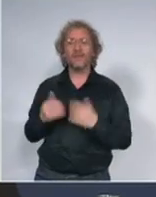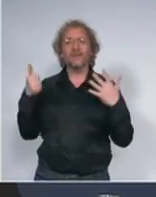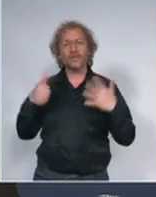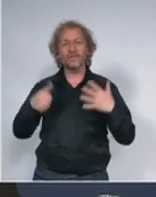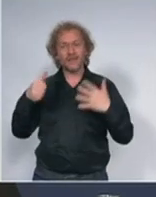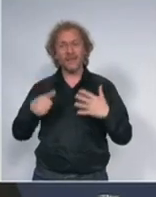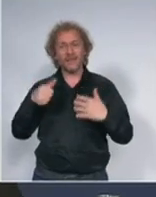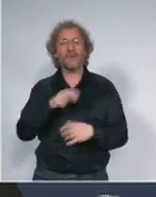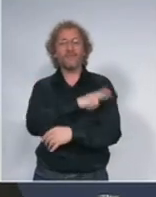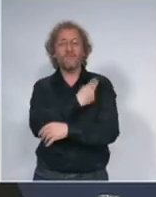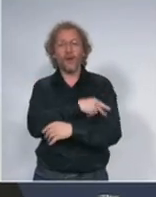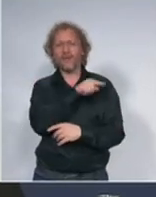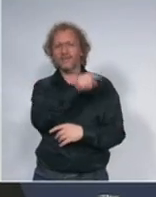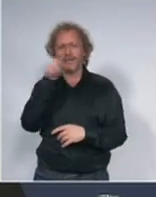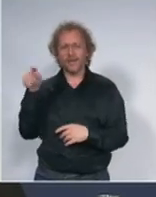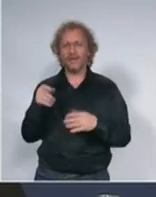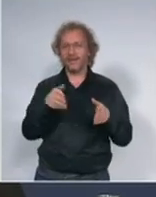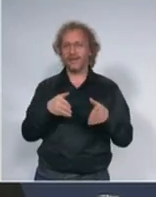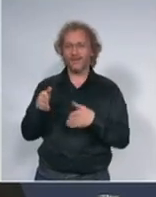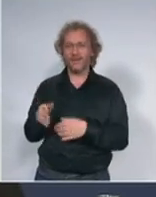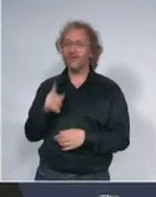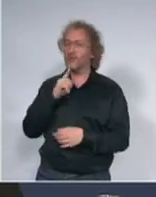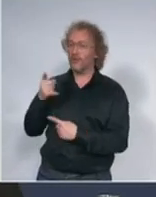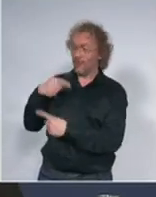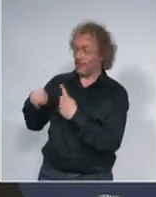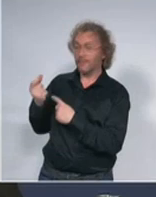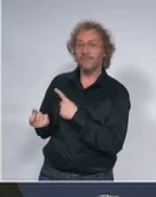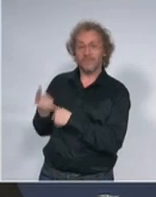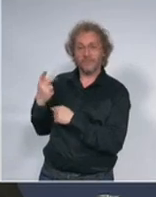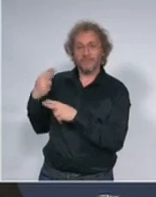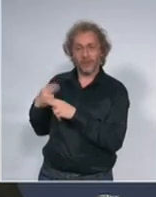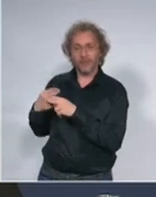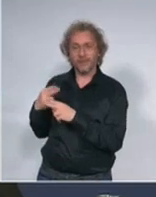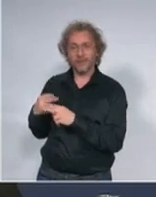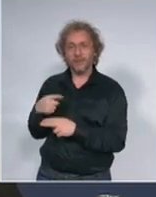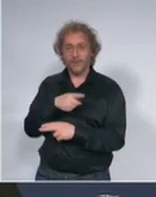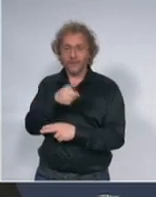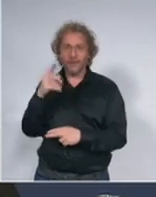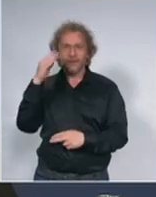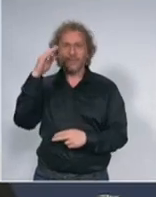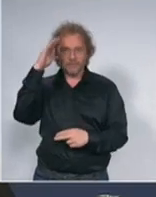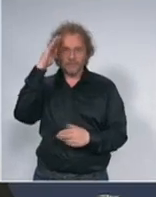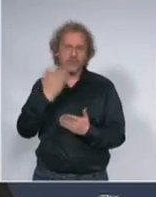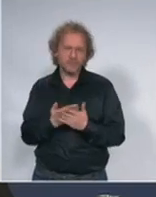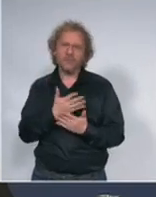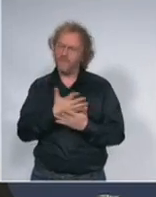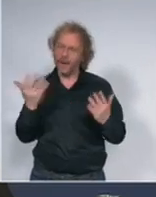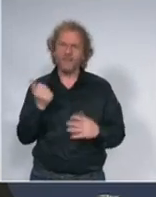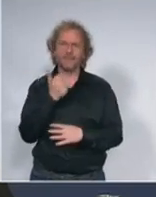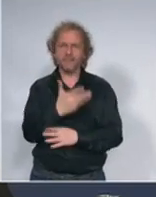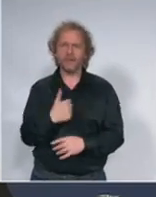za obolele od virusa korona priznaćete veliki broj ne želimo da imamo toliko